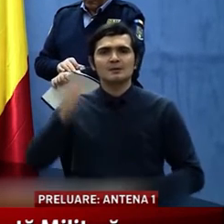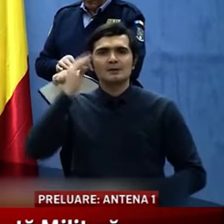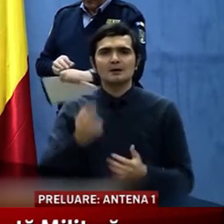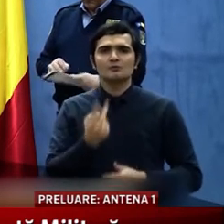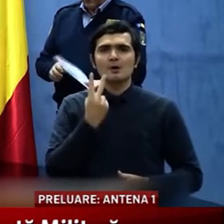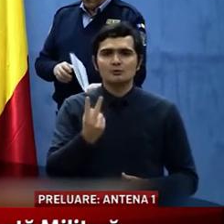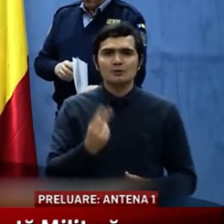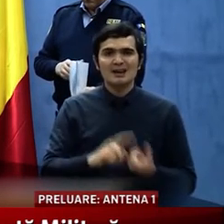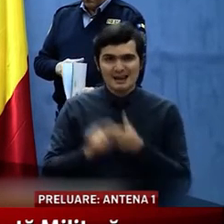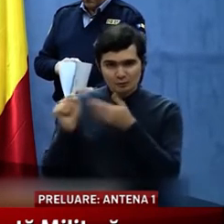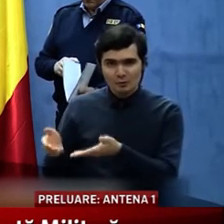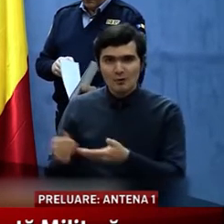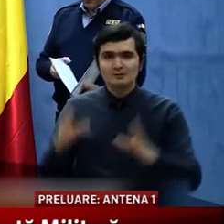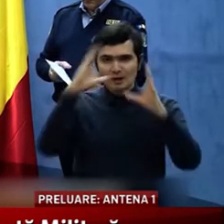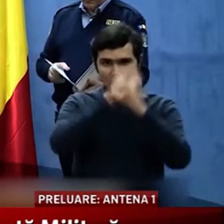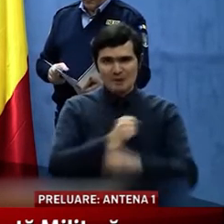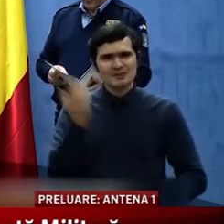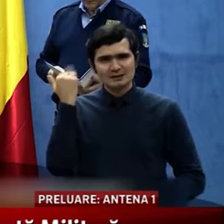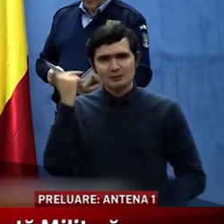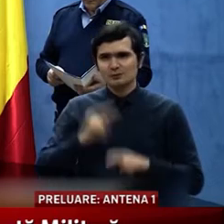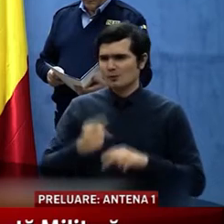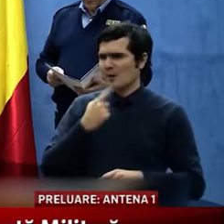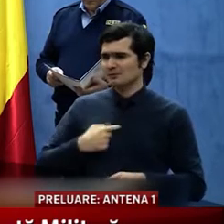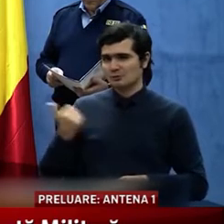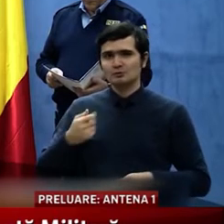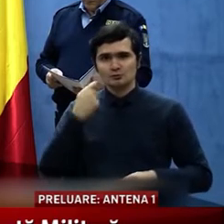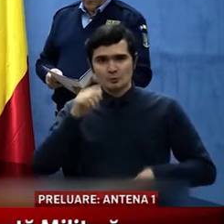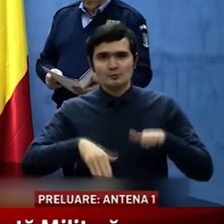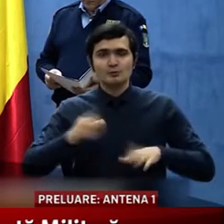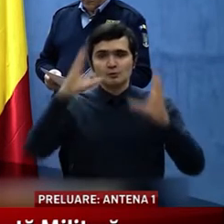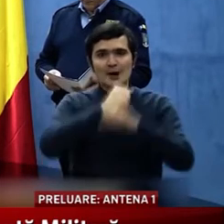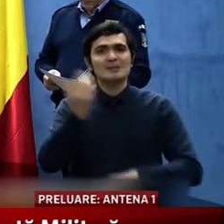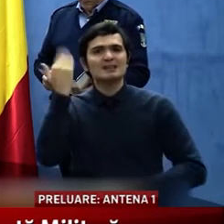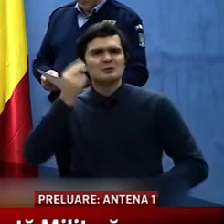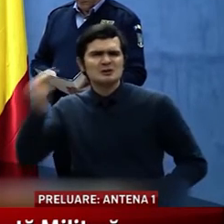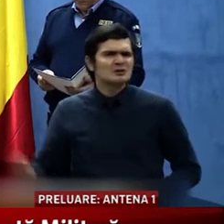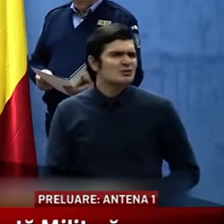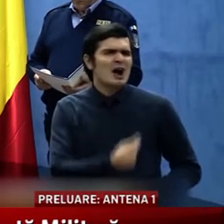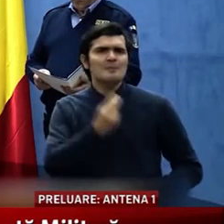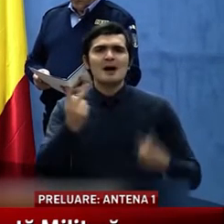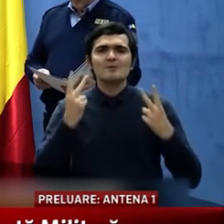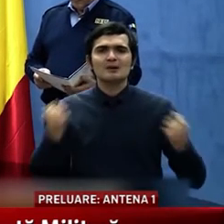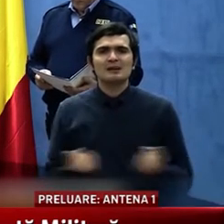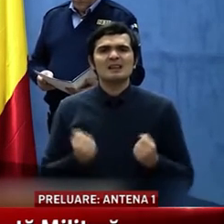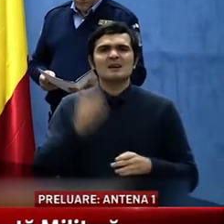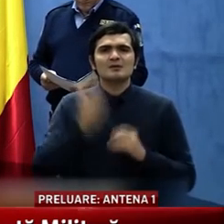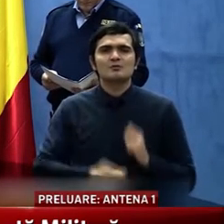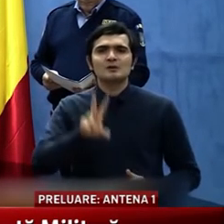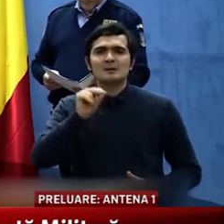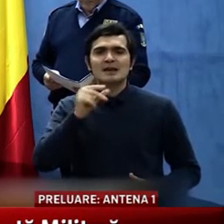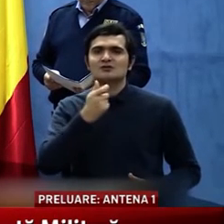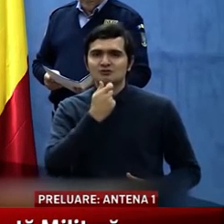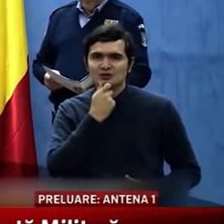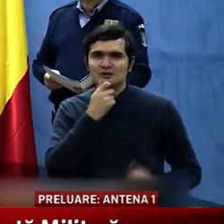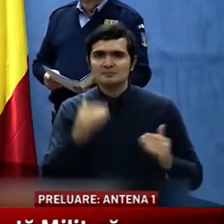În acest context, noaptea trecută, așa cum a precizat și domnul ministru, a fost cea mai importantă activitate din ultimii 30 de ani la